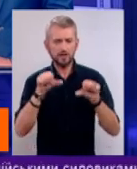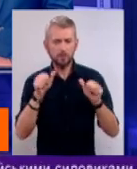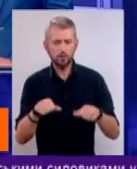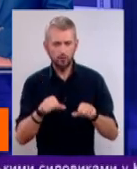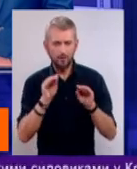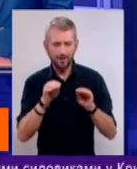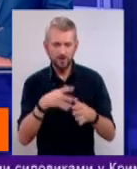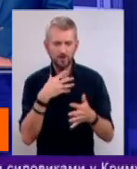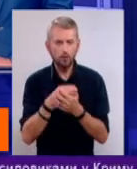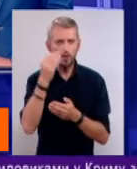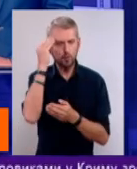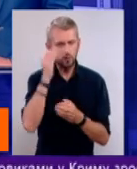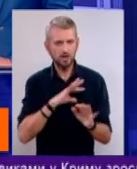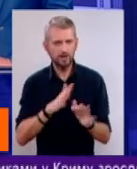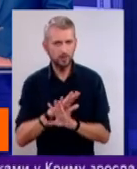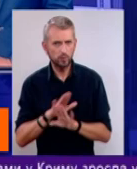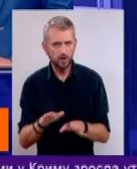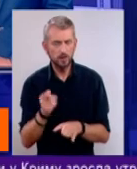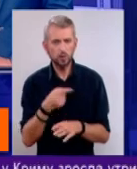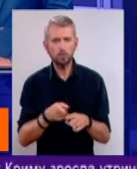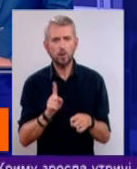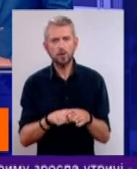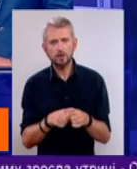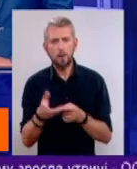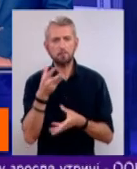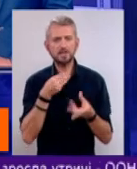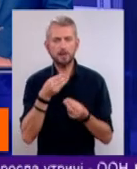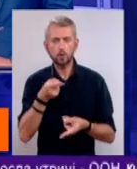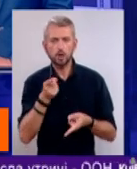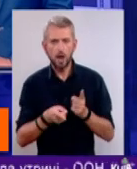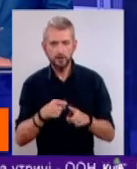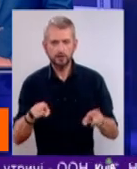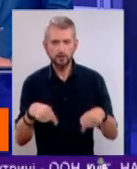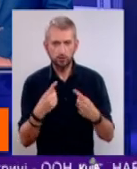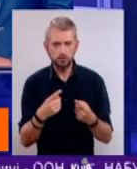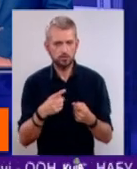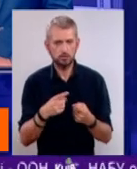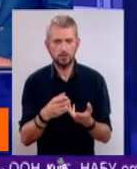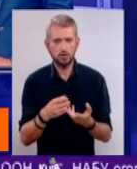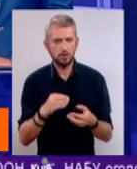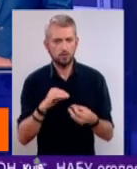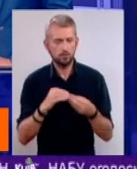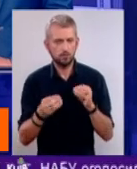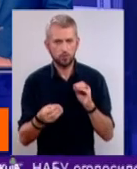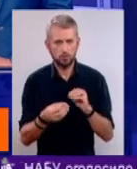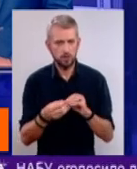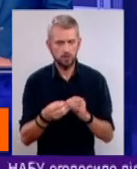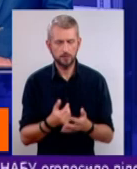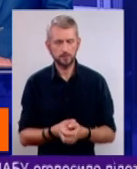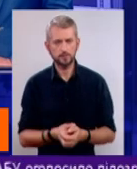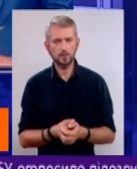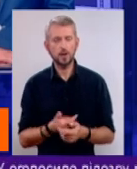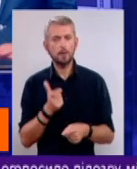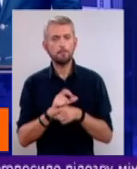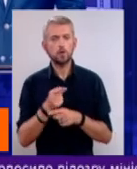думки не відбувається. Тому от оця псевдореальність, вона створює, звичайно, поза всяким сумнівом проблеми.